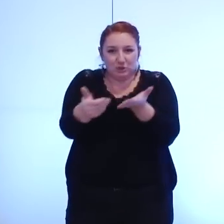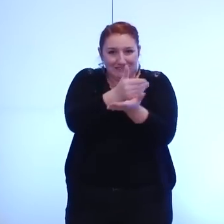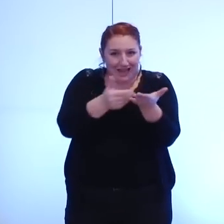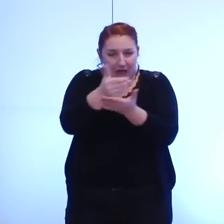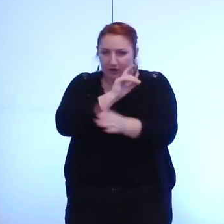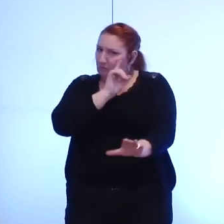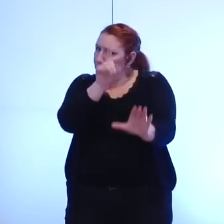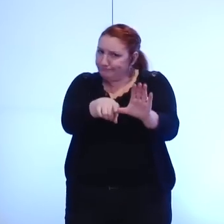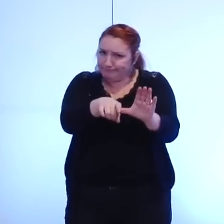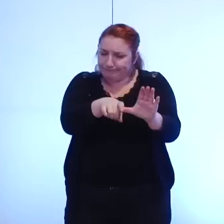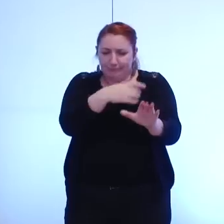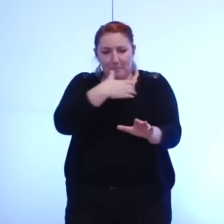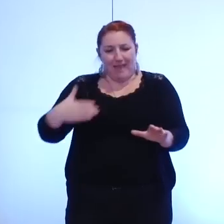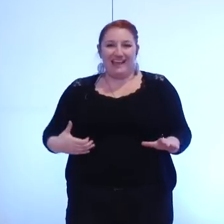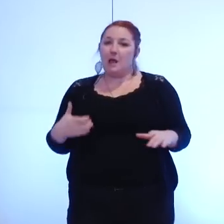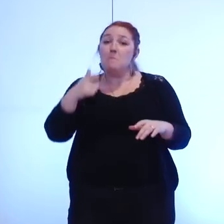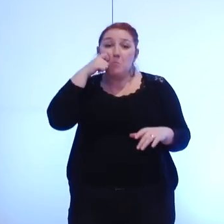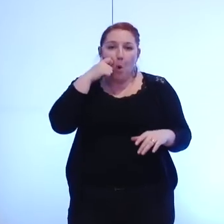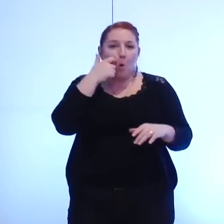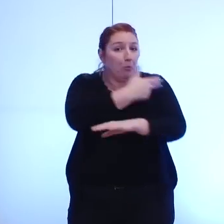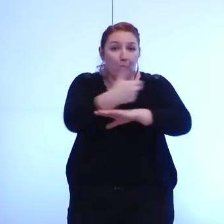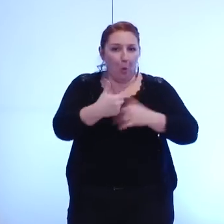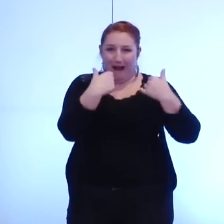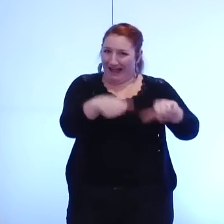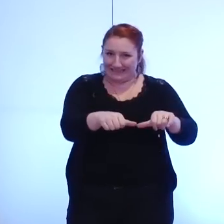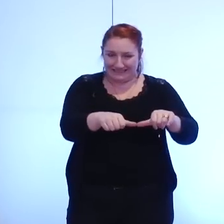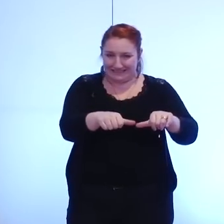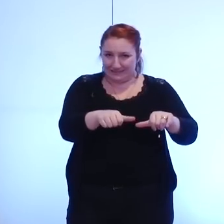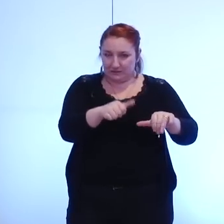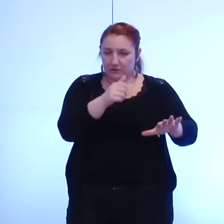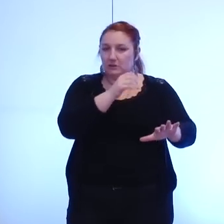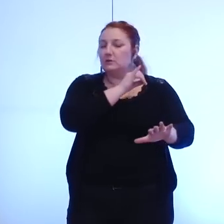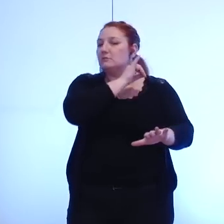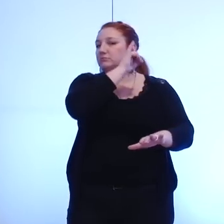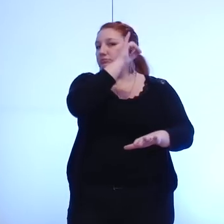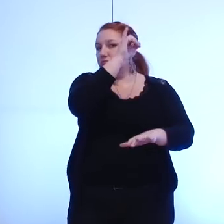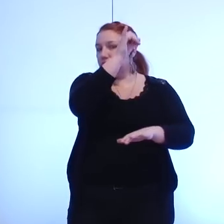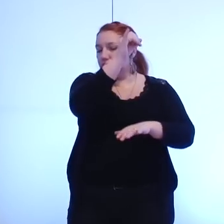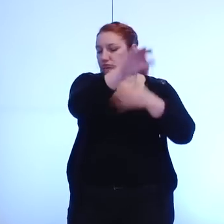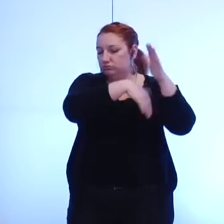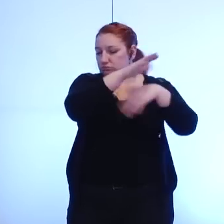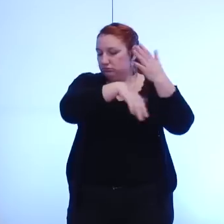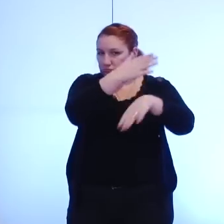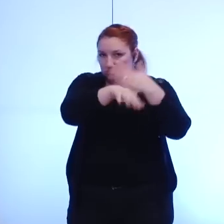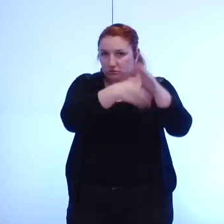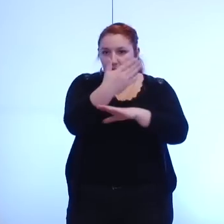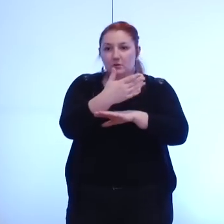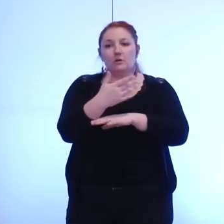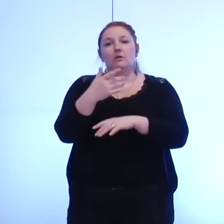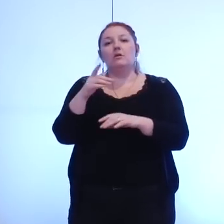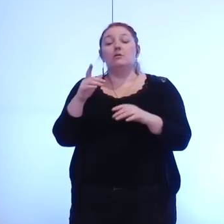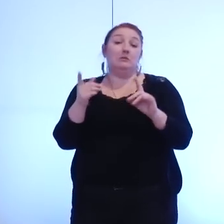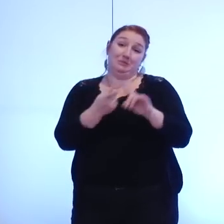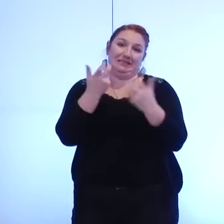dans les mairies dont ils sont originaires le temps pour la métro pour des compétences telles que la voirie